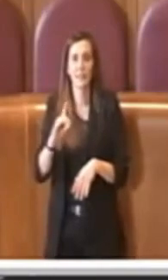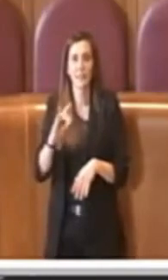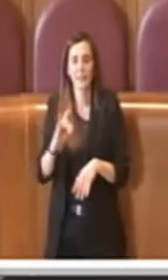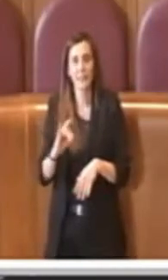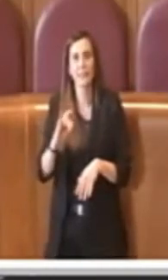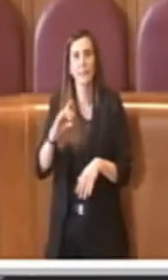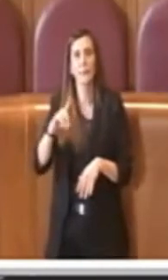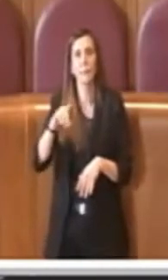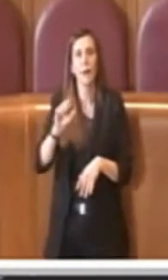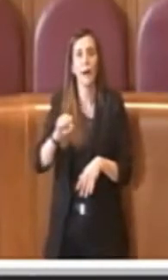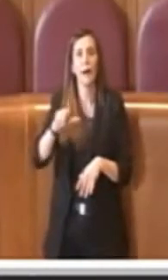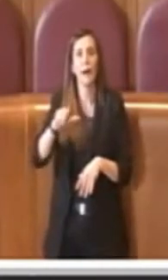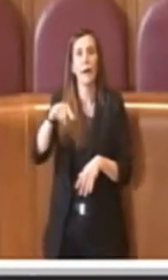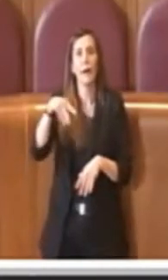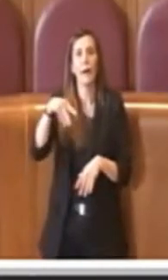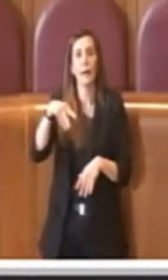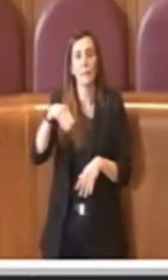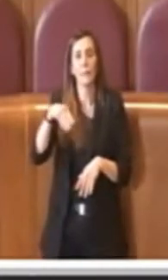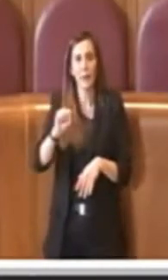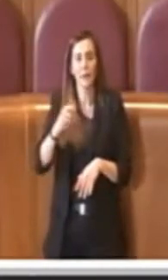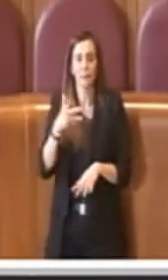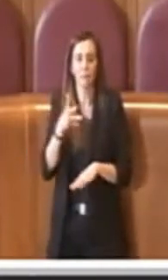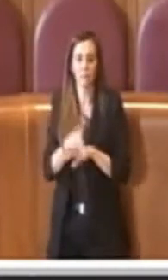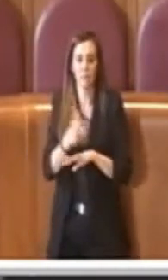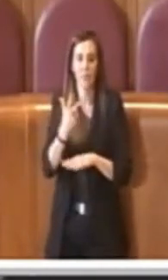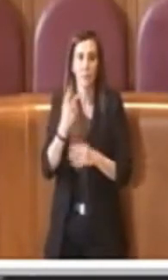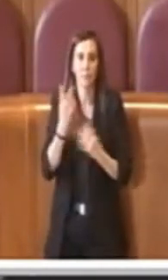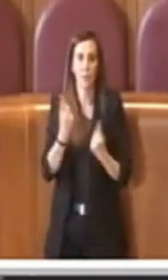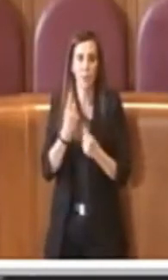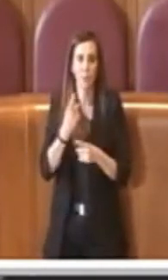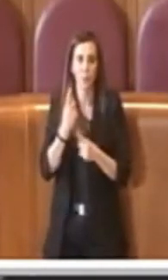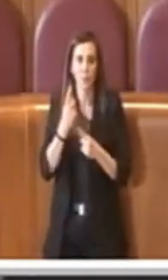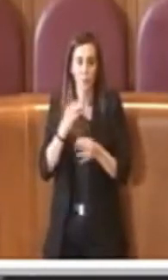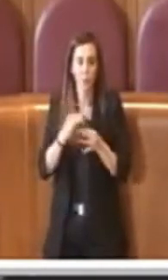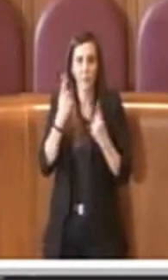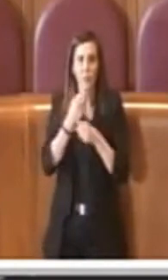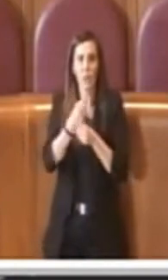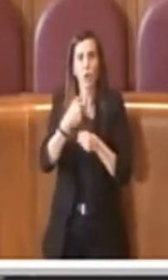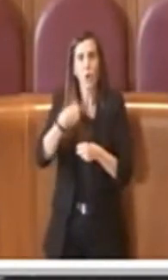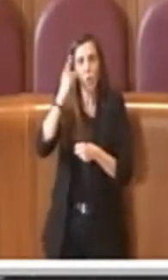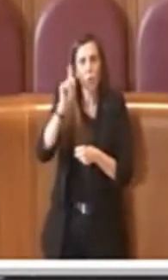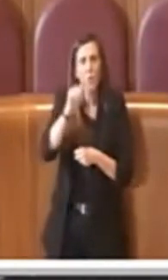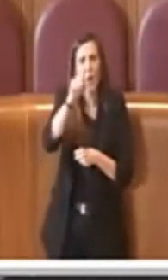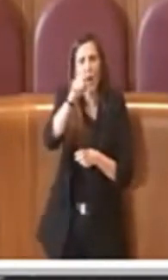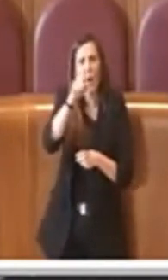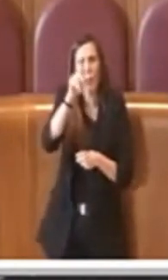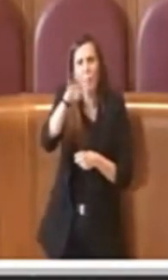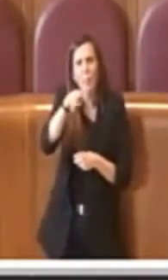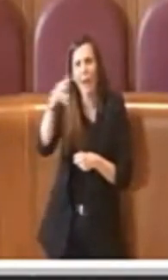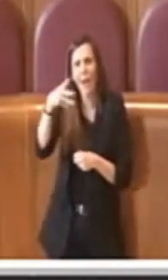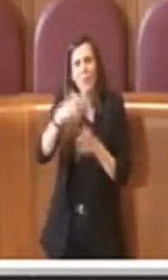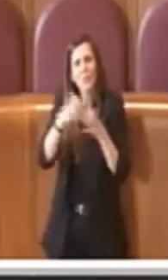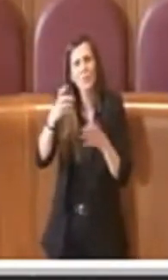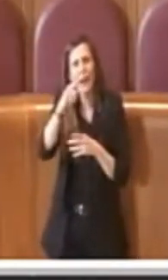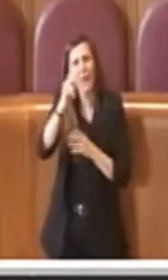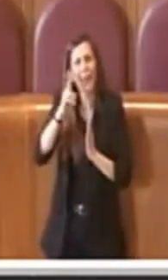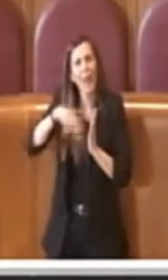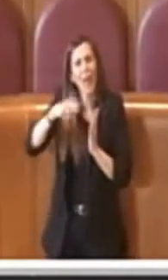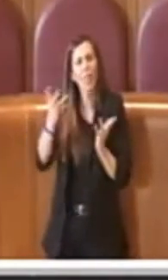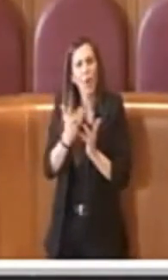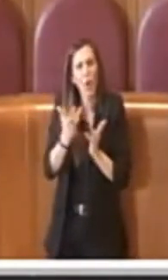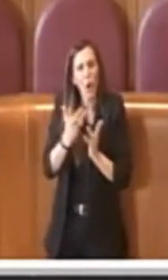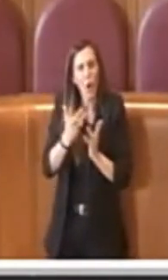Grazie Presidente, solo per dire che non so che piano industriale hanno letto perché nel piano industriale non si